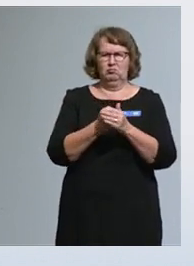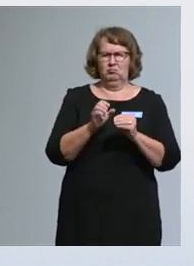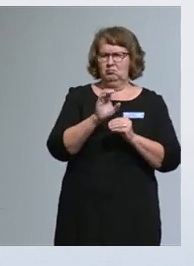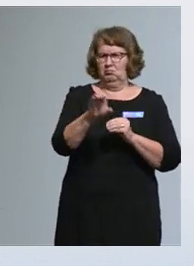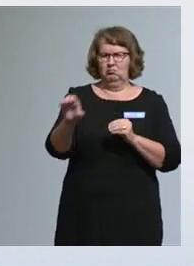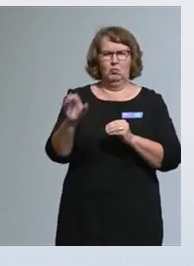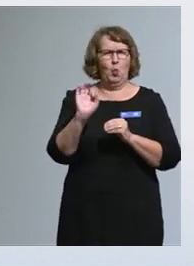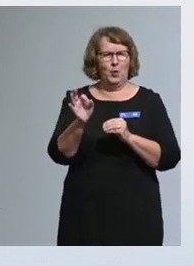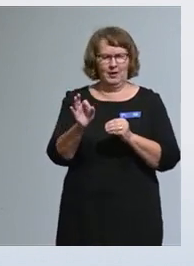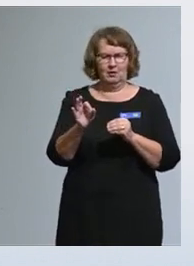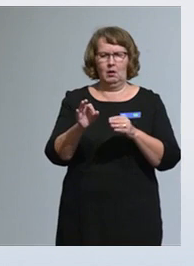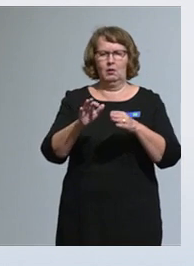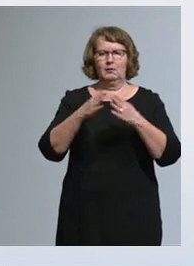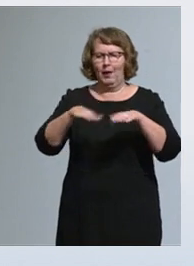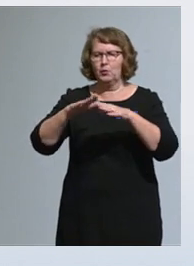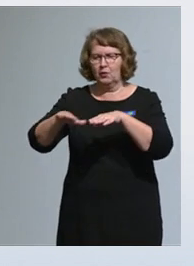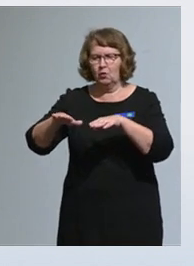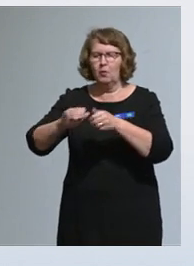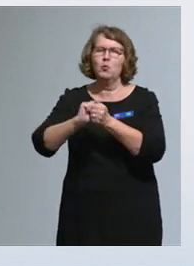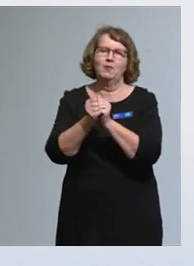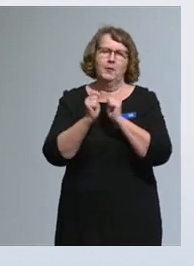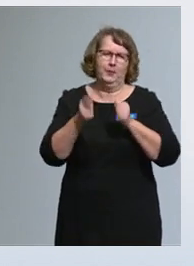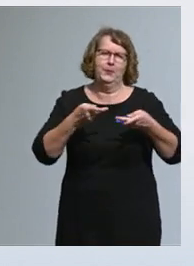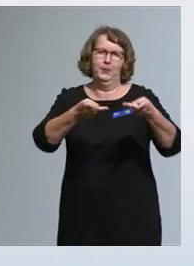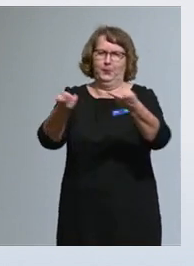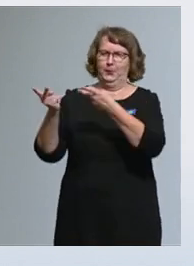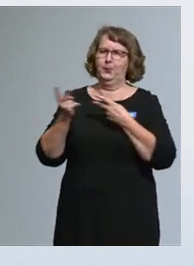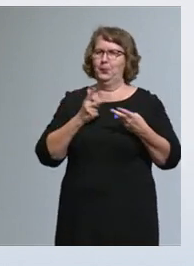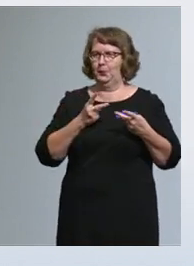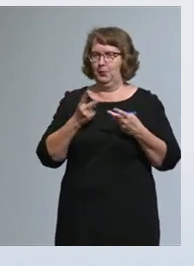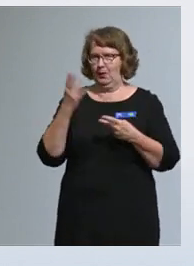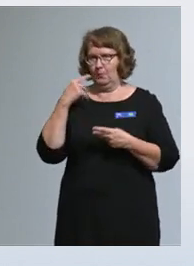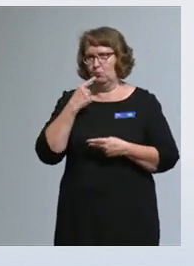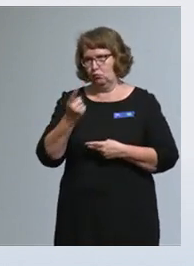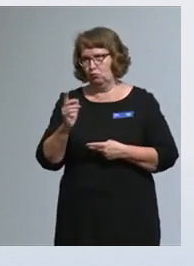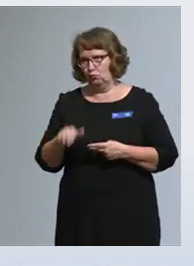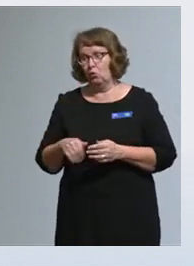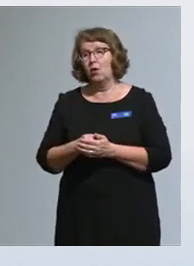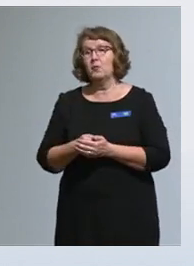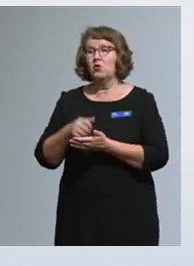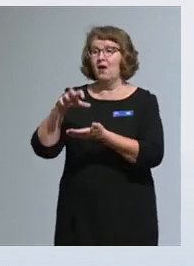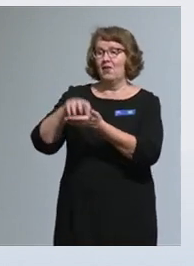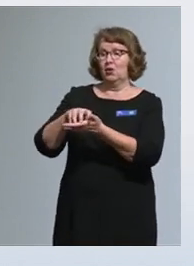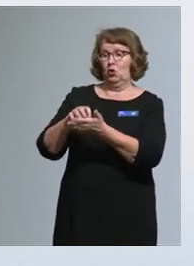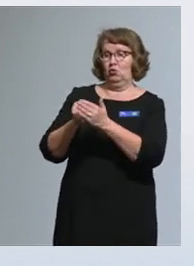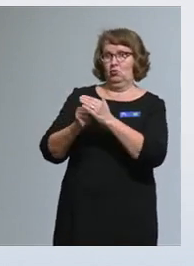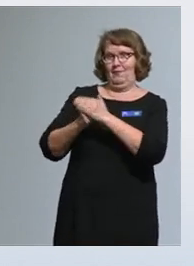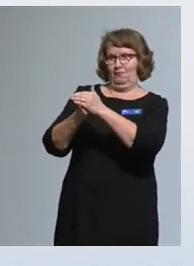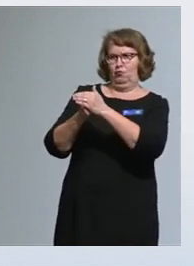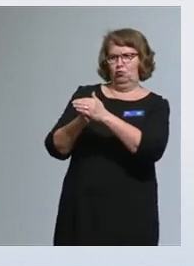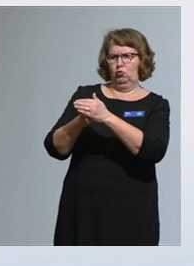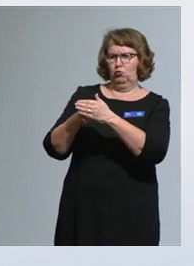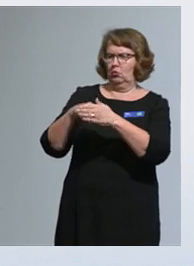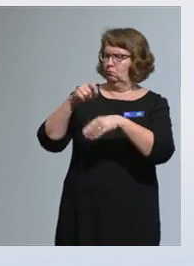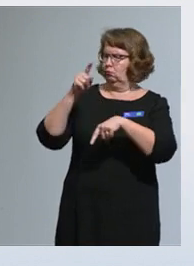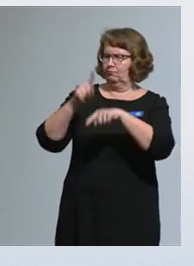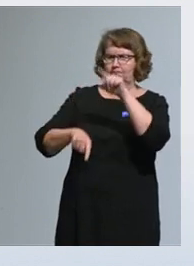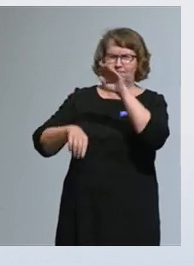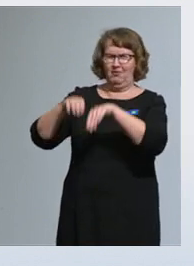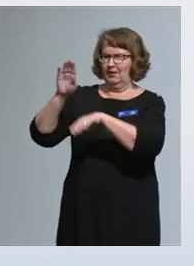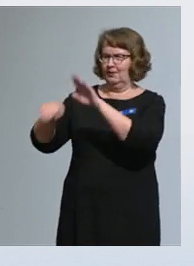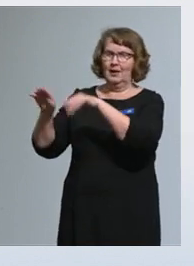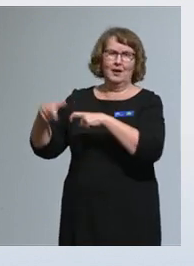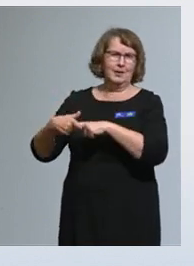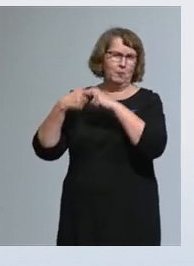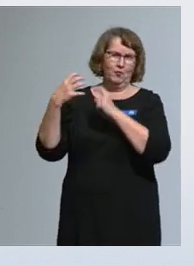totesin jo. Ja sekin tuli sanotuksi, että valtionavustustoiminnan toimintatavat vaihtelevat merkittävästi